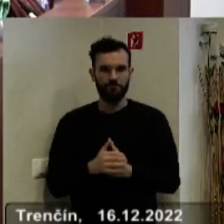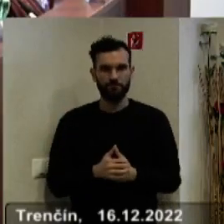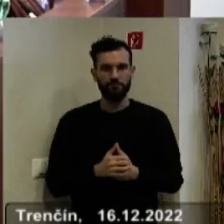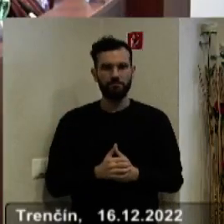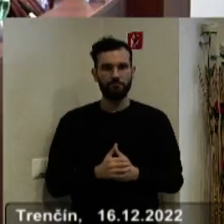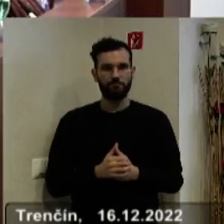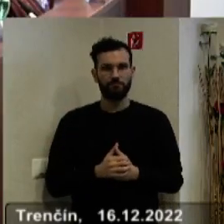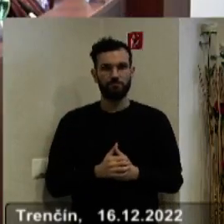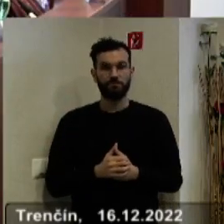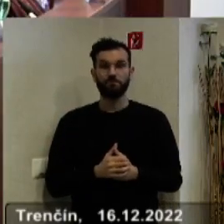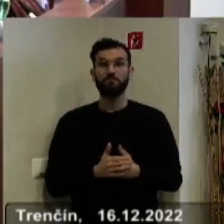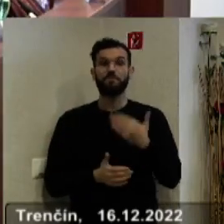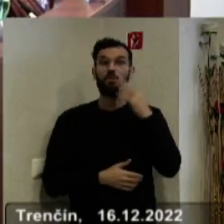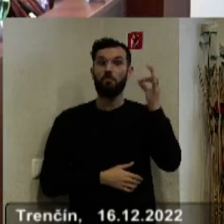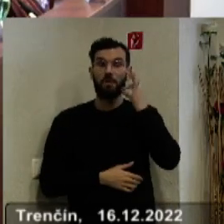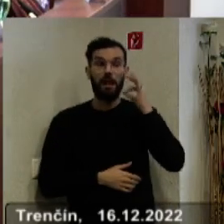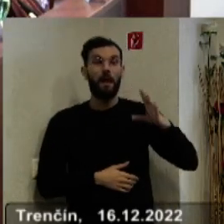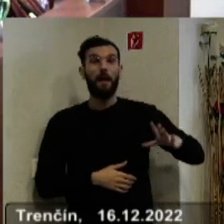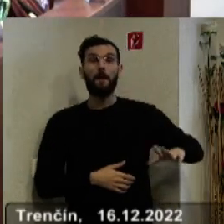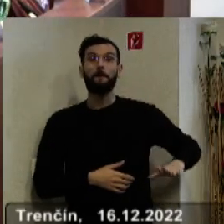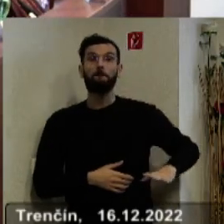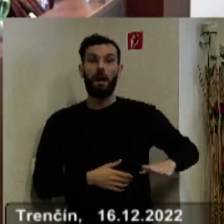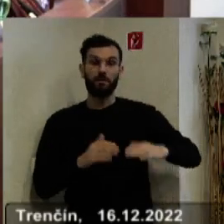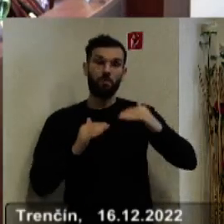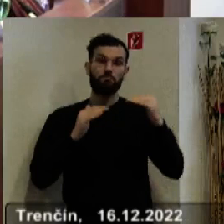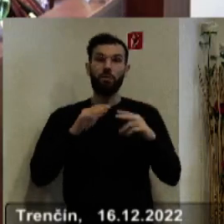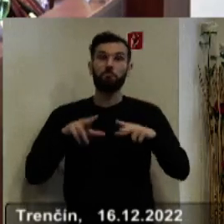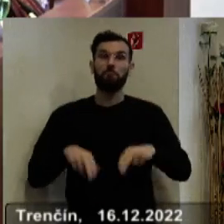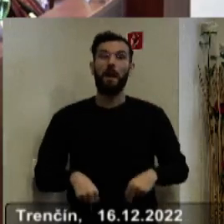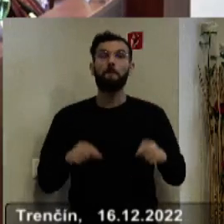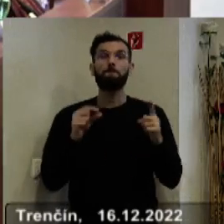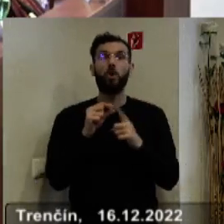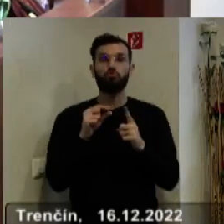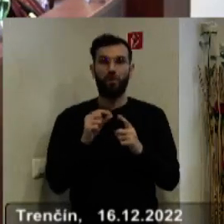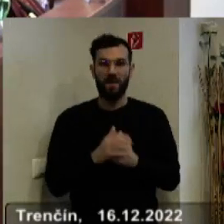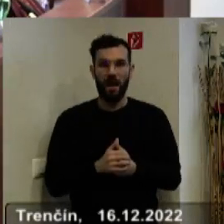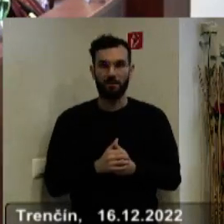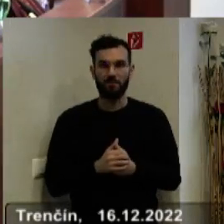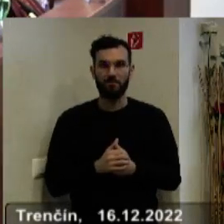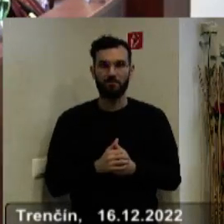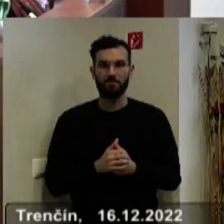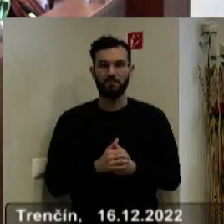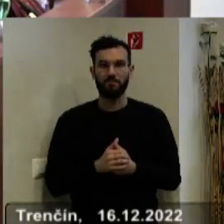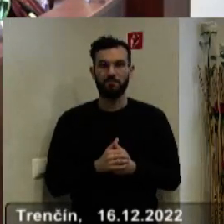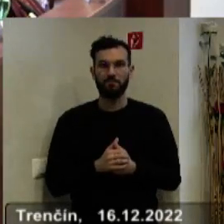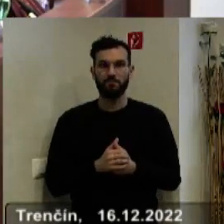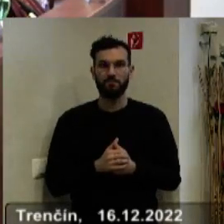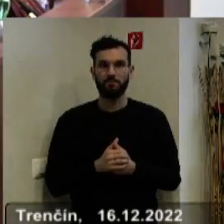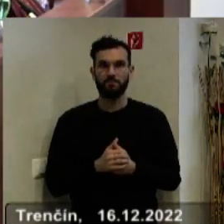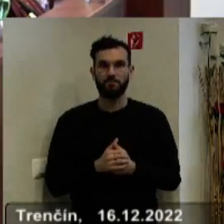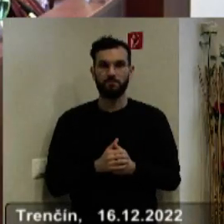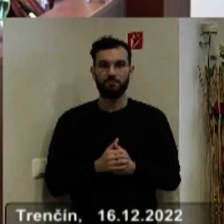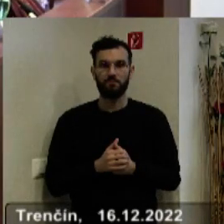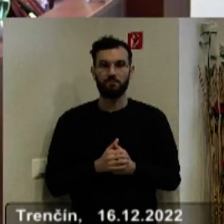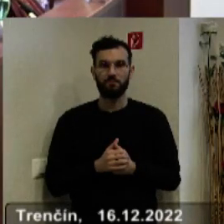Ďakujem pekne. Pani podpredsednička Porúbcova, nech sa páči. Pán poslane Žďarský, vy ste sa prihlásili s faktickou, alebo